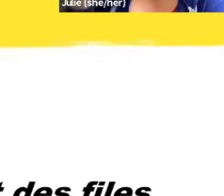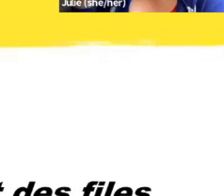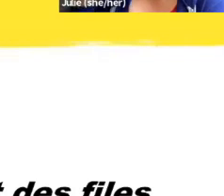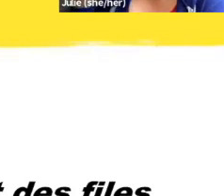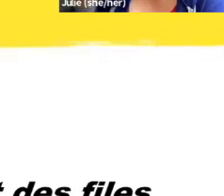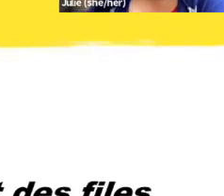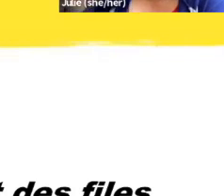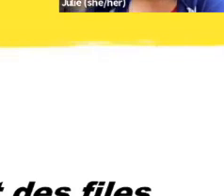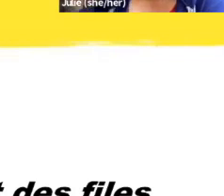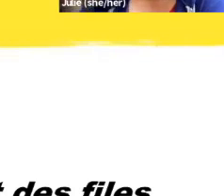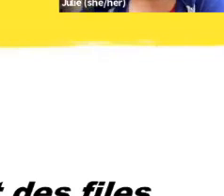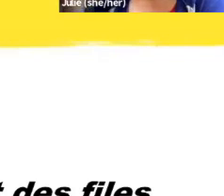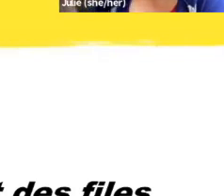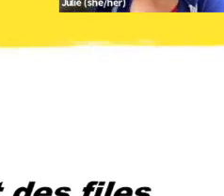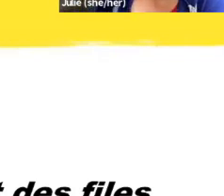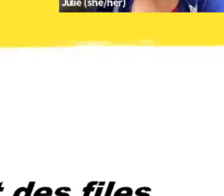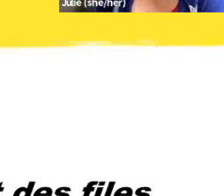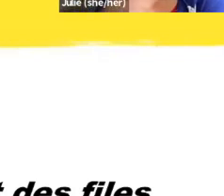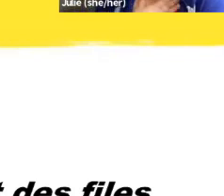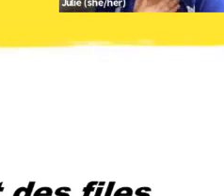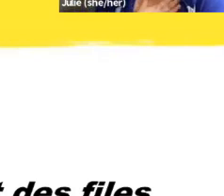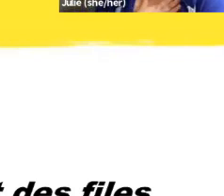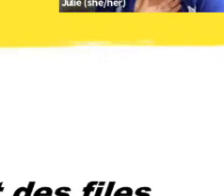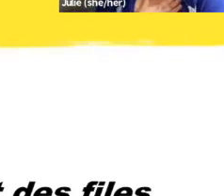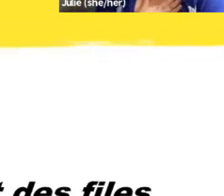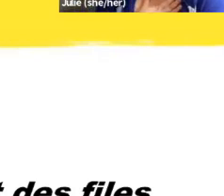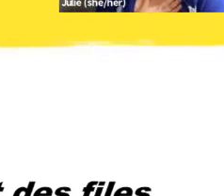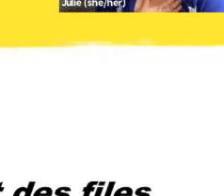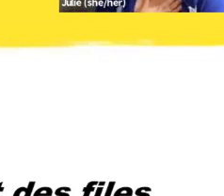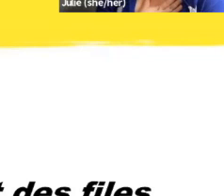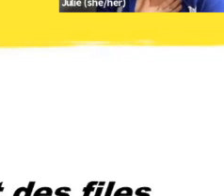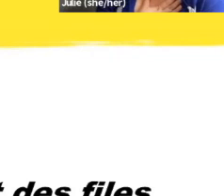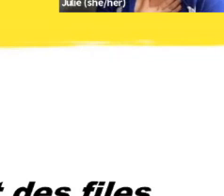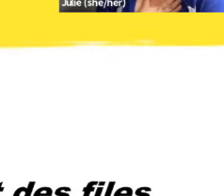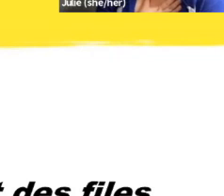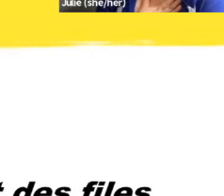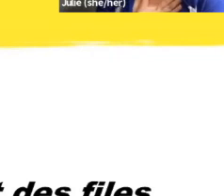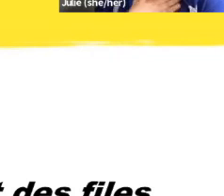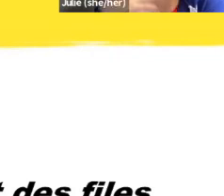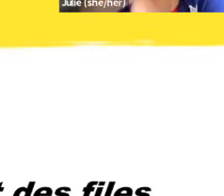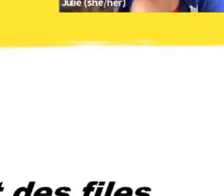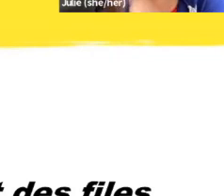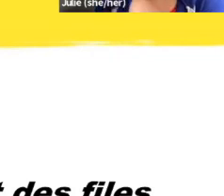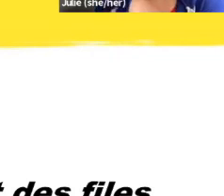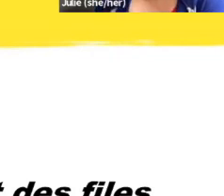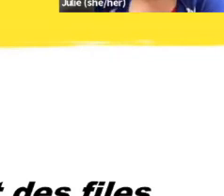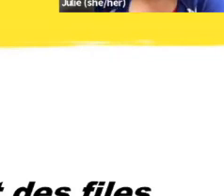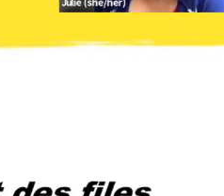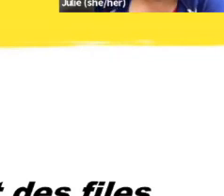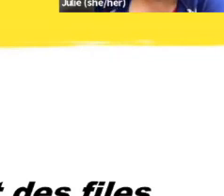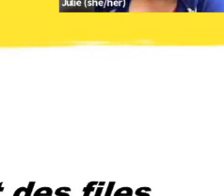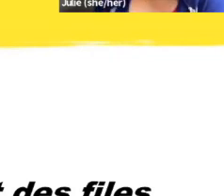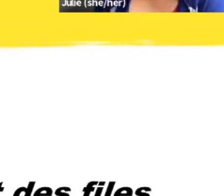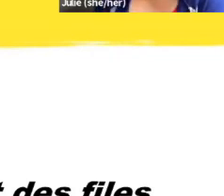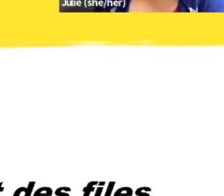c'était 10 millions de dollars. Pour nous autres, on se dit 10 millions de dollars au bois et c'est beaucoup d'argent, ça, sûrement que c'est une contrainte